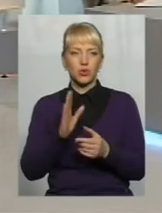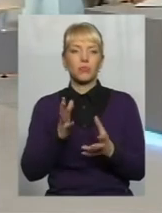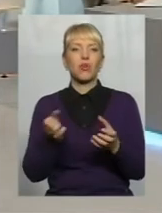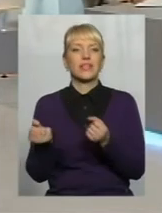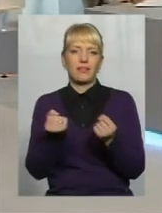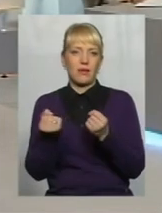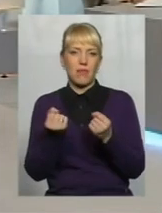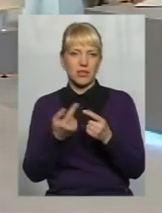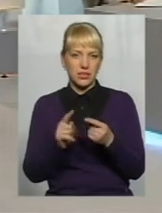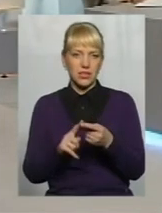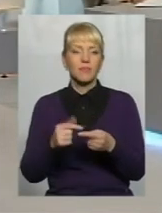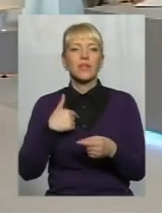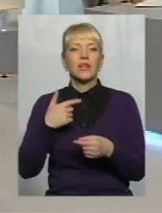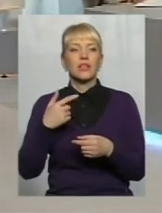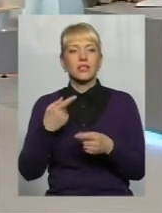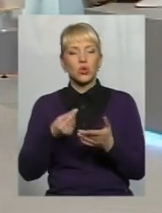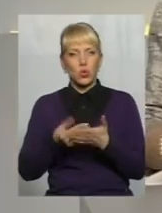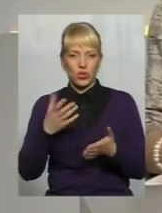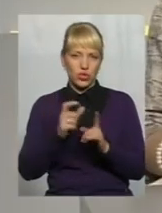сьогоднішній день, я думаю, хотіли би почути всі